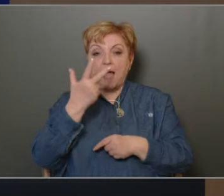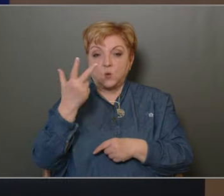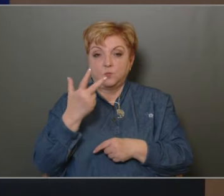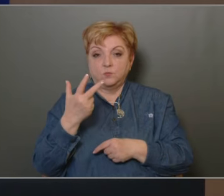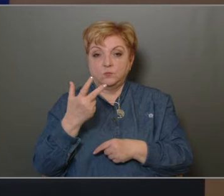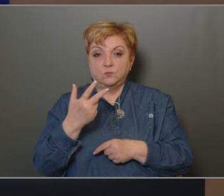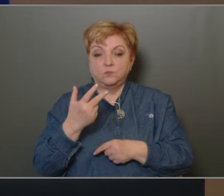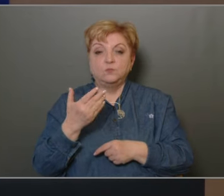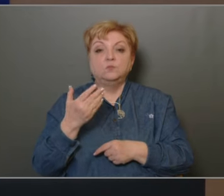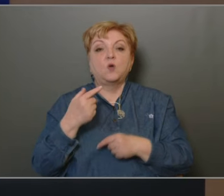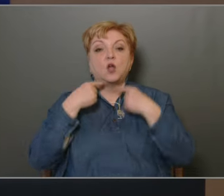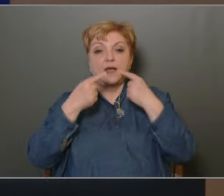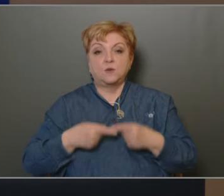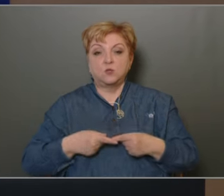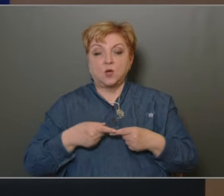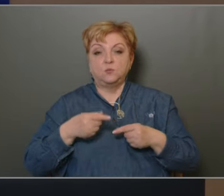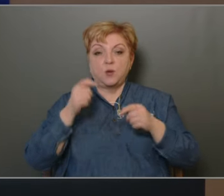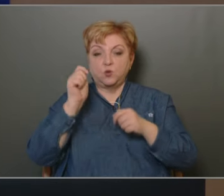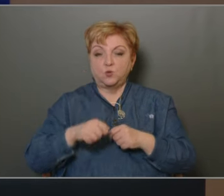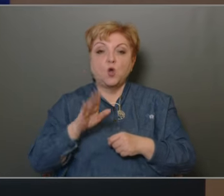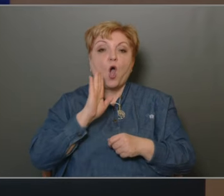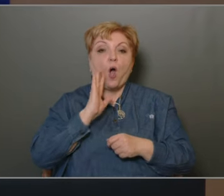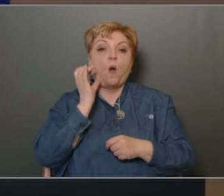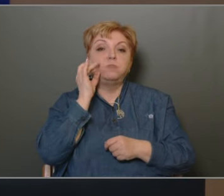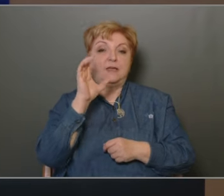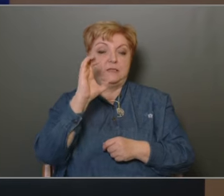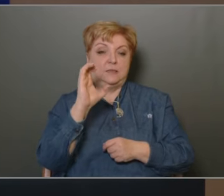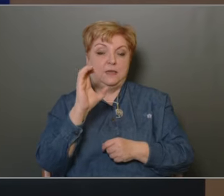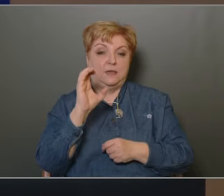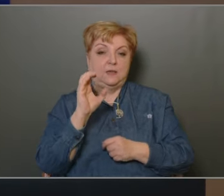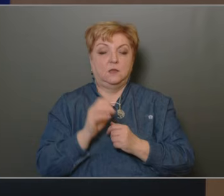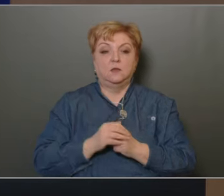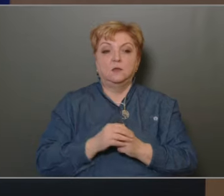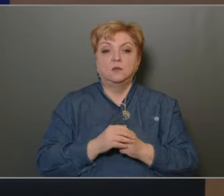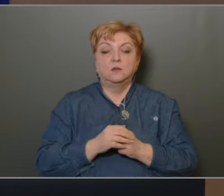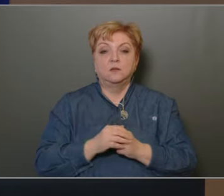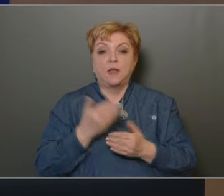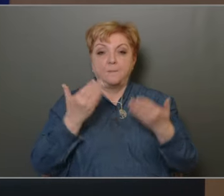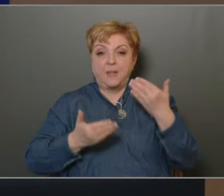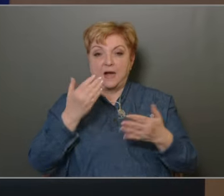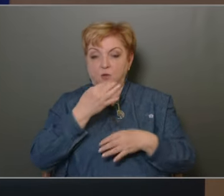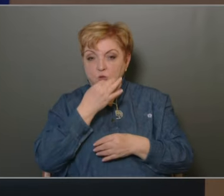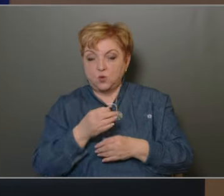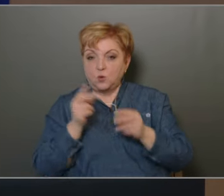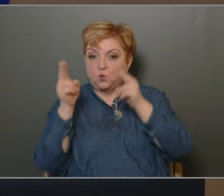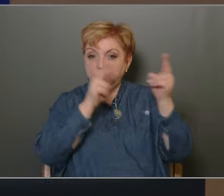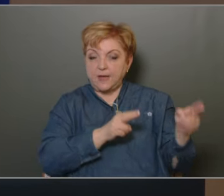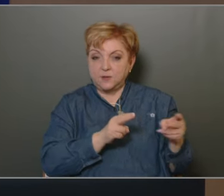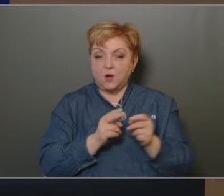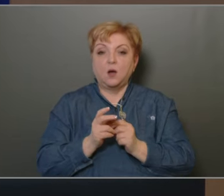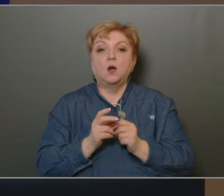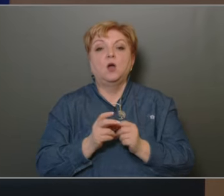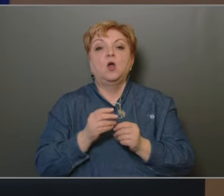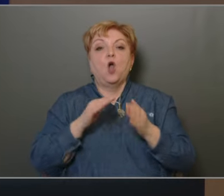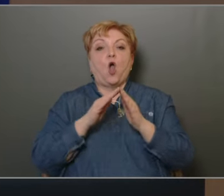határozat csomagban fogunk dönteni. Először az ABC, ez a mérlegről szól, utána külön